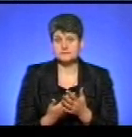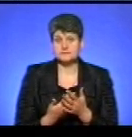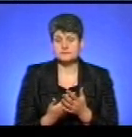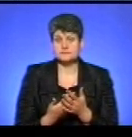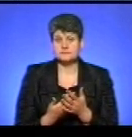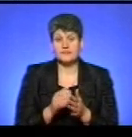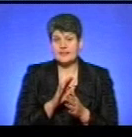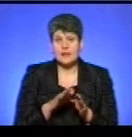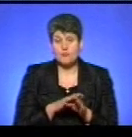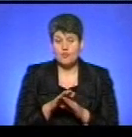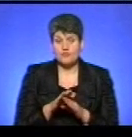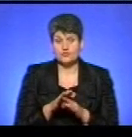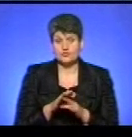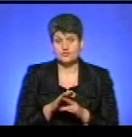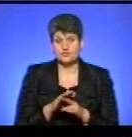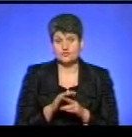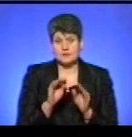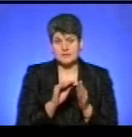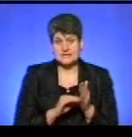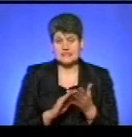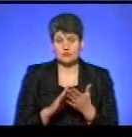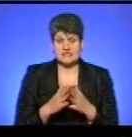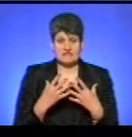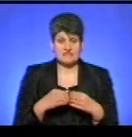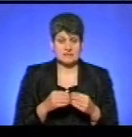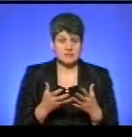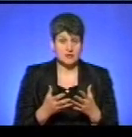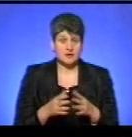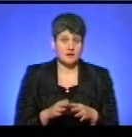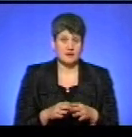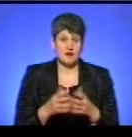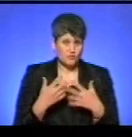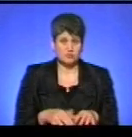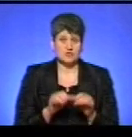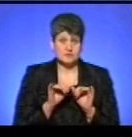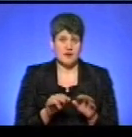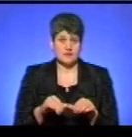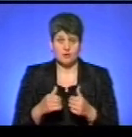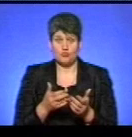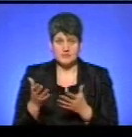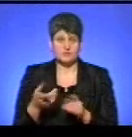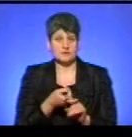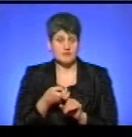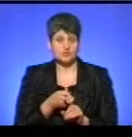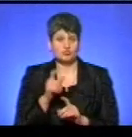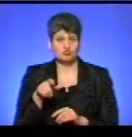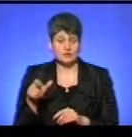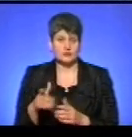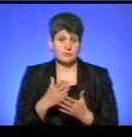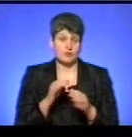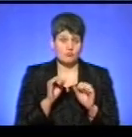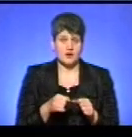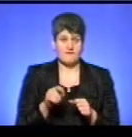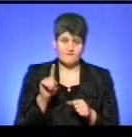не повністю висвітила ситуація в сім'ї. І автоматично справа йде на комісію, і тоді контактує з людиною, і комісія має право